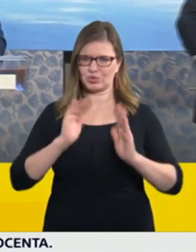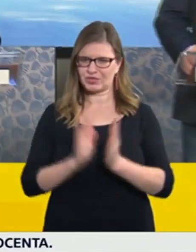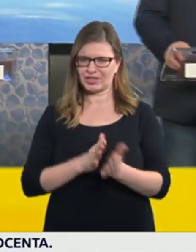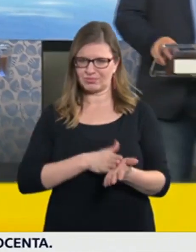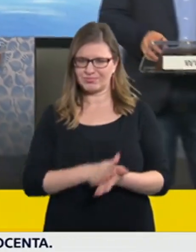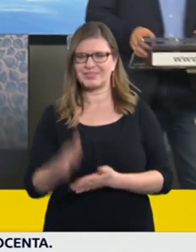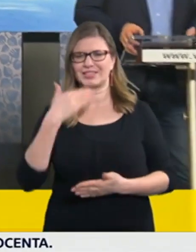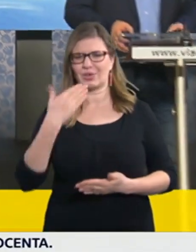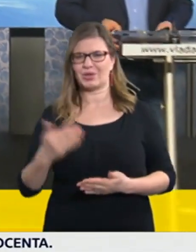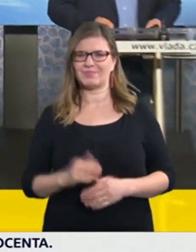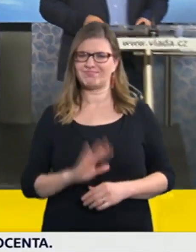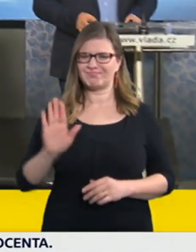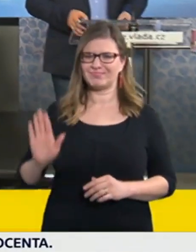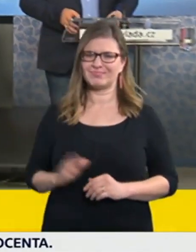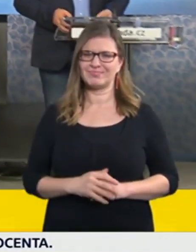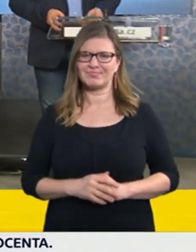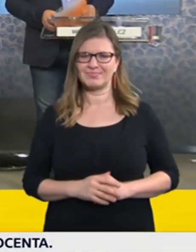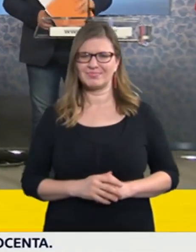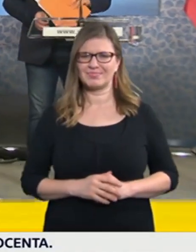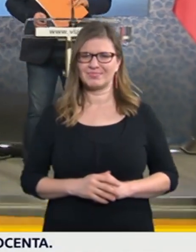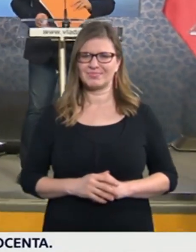nesledanou. Děkujeme, nesledanou.